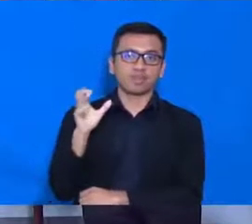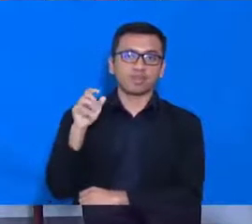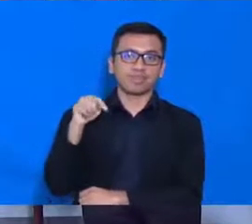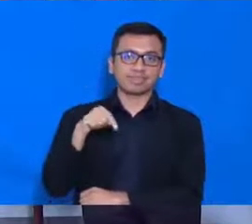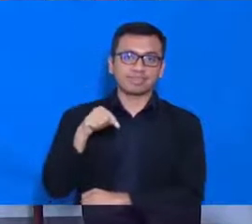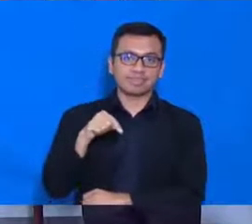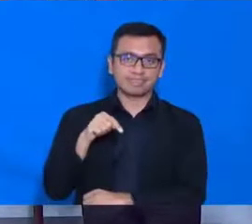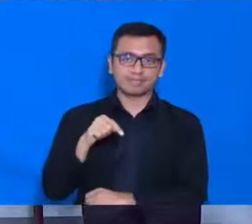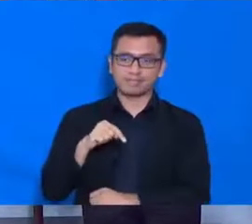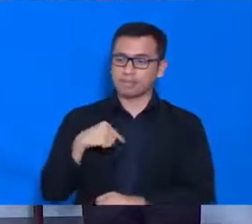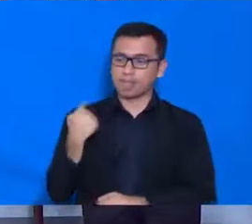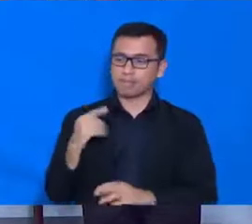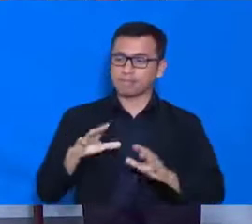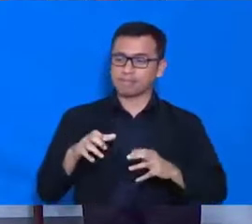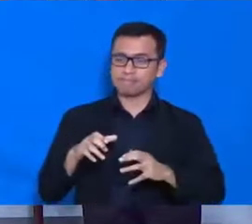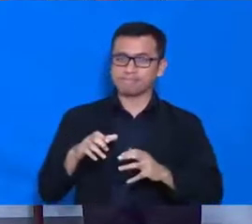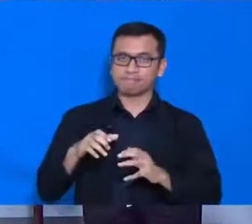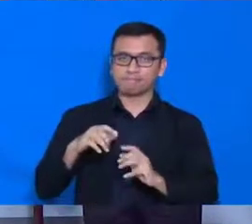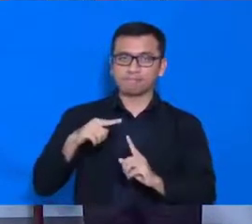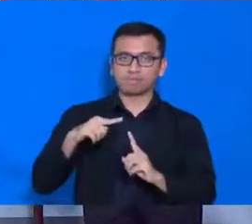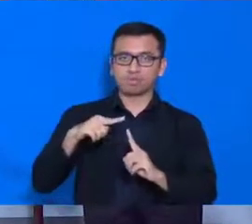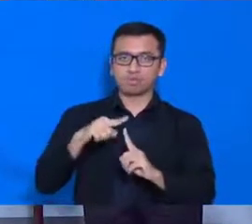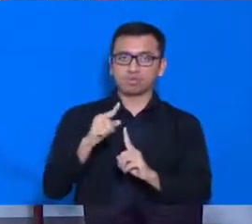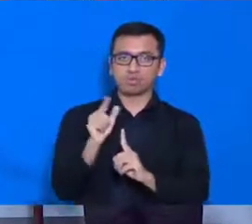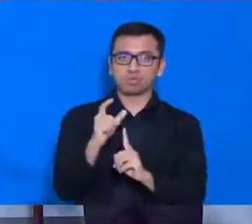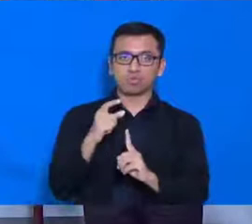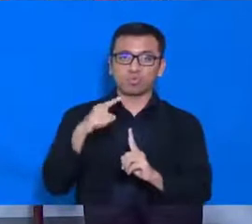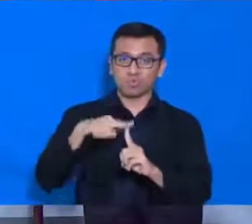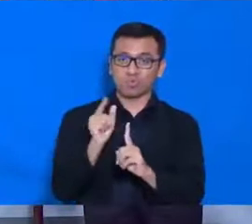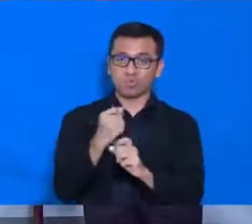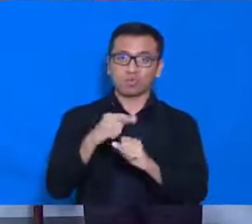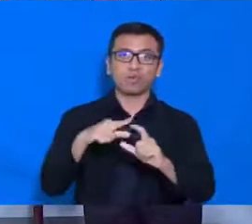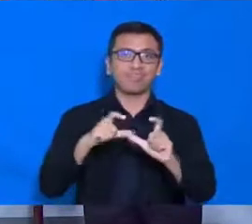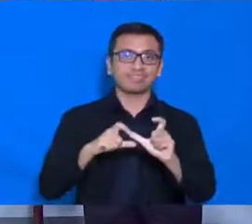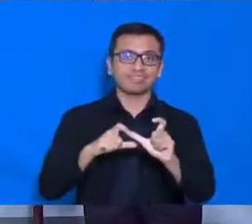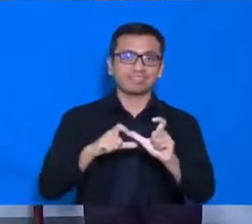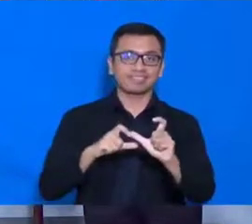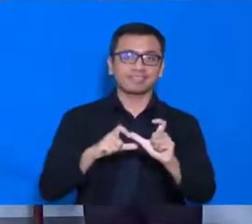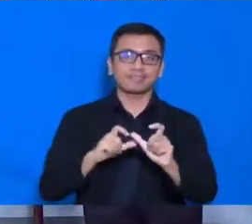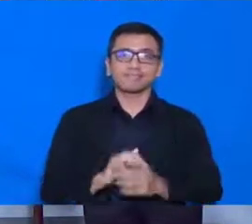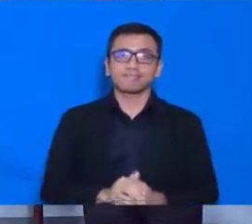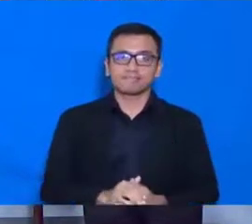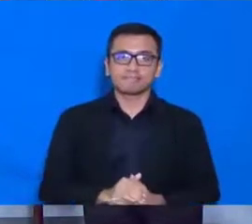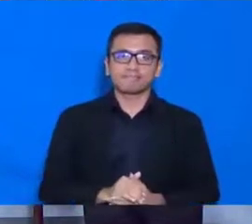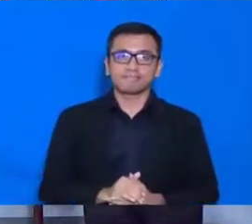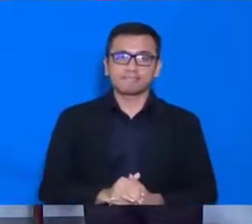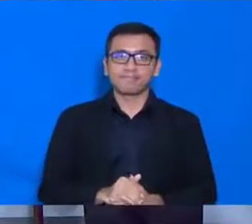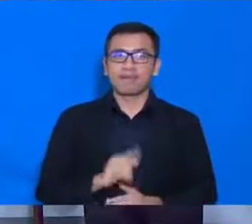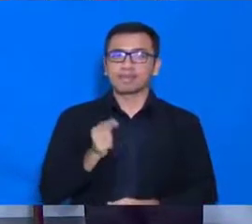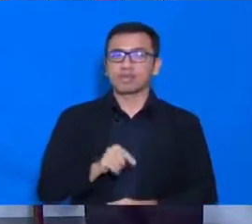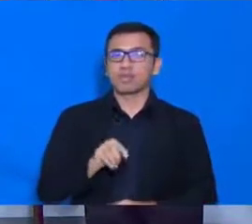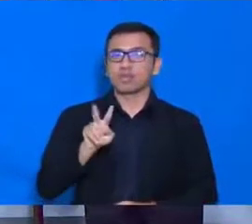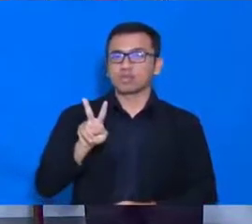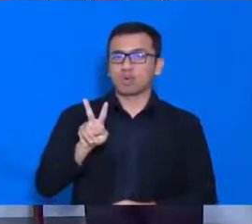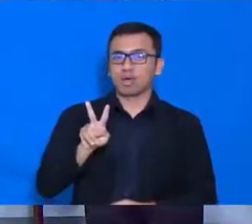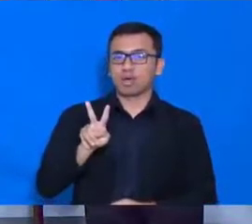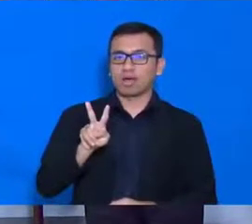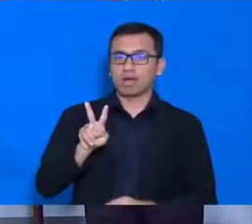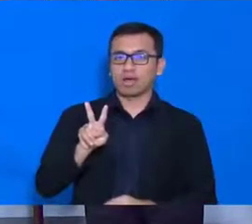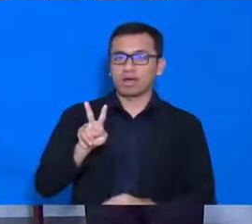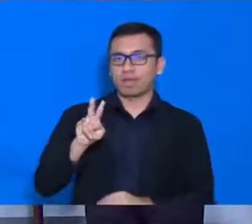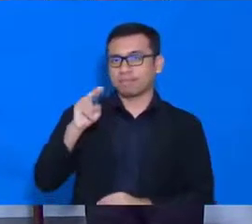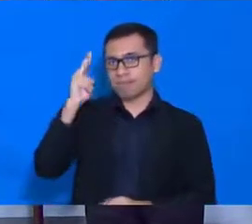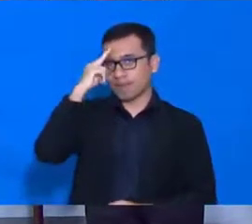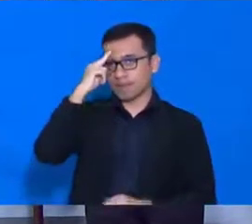gugus tugas kembali menerima kunjungan dari dua pimpinan lembaga yang